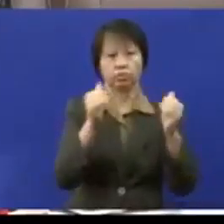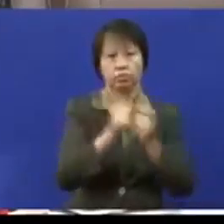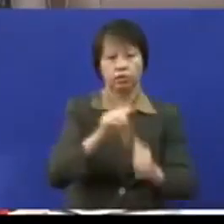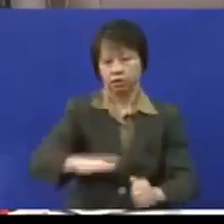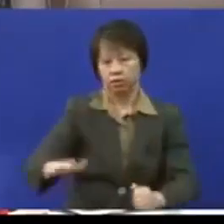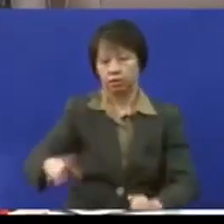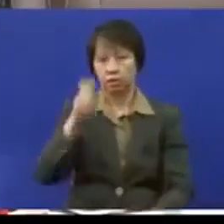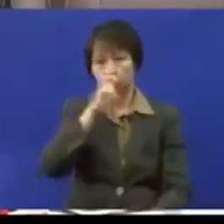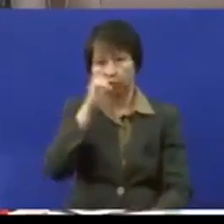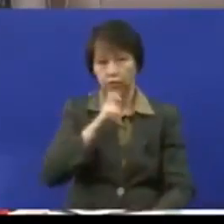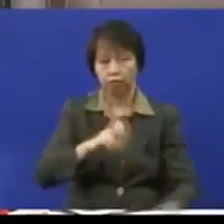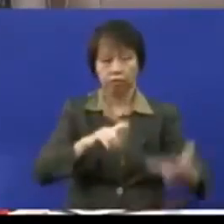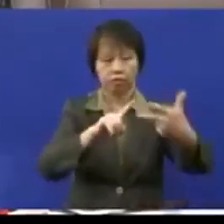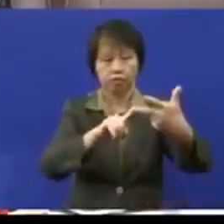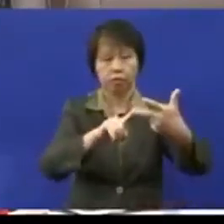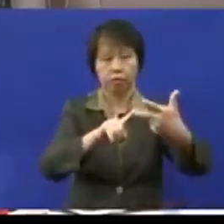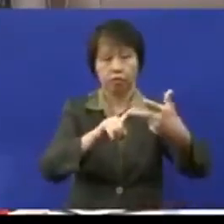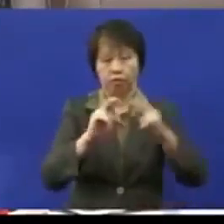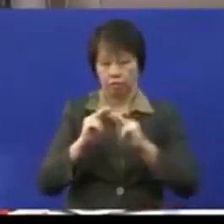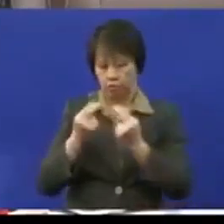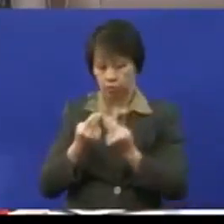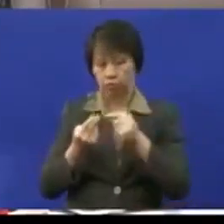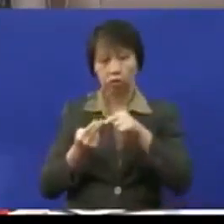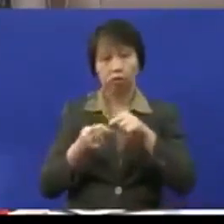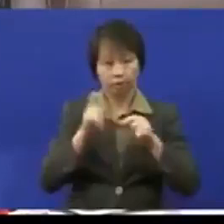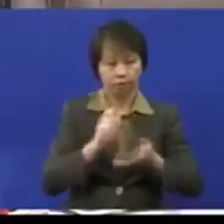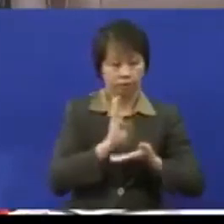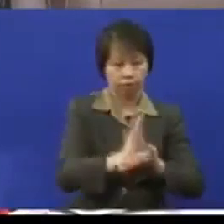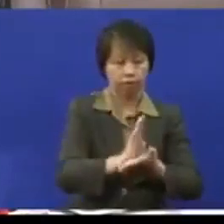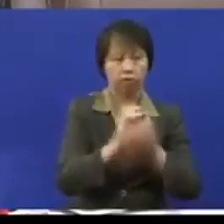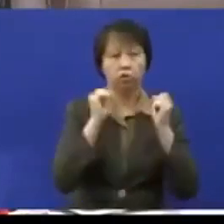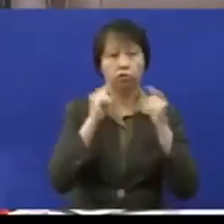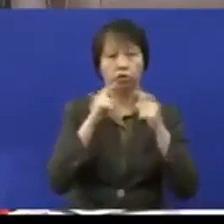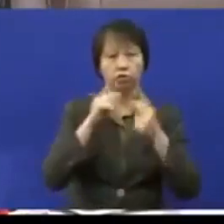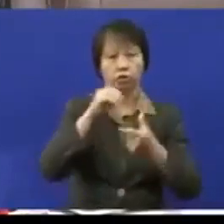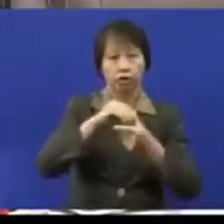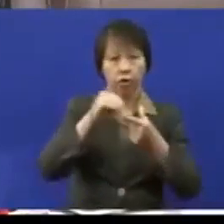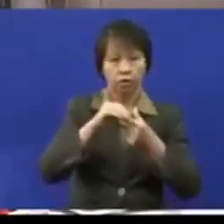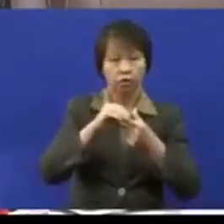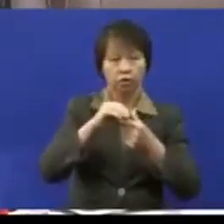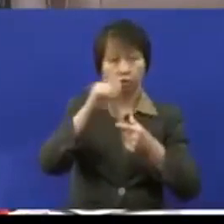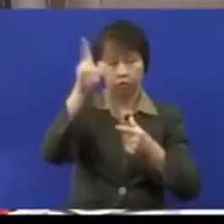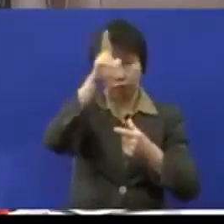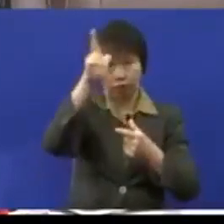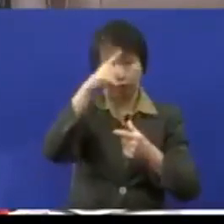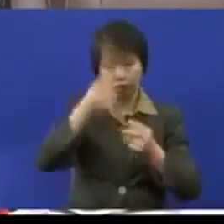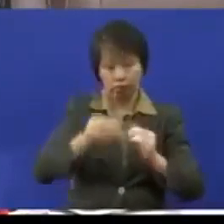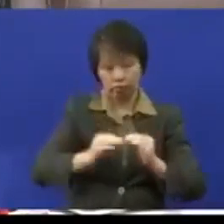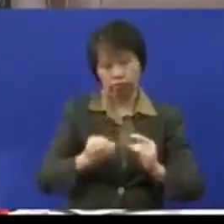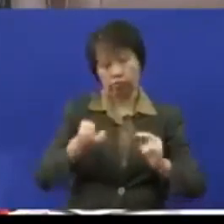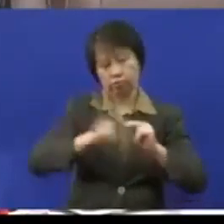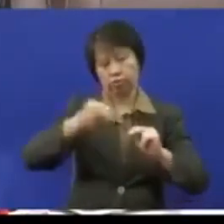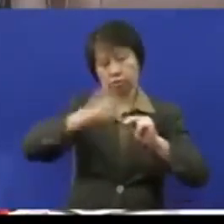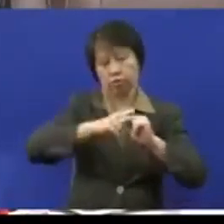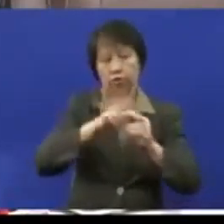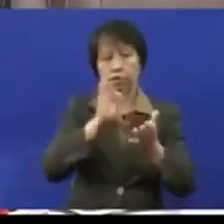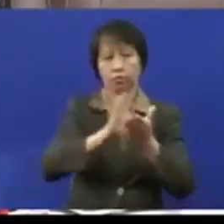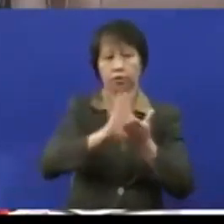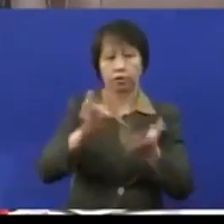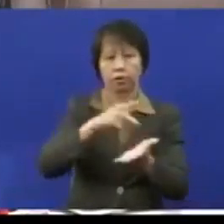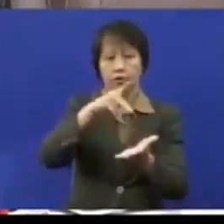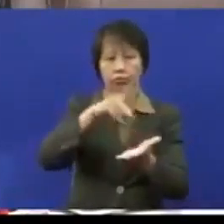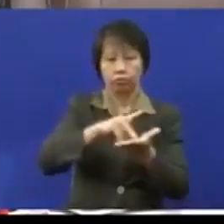lain. Ketiga unit ini perlu membantu sektor swasta maupun awam untuk meningkatkan bilangan pusat program